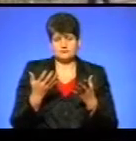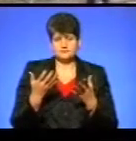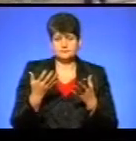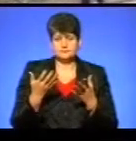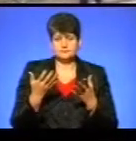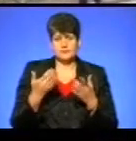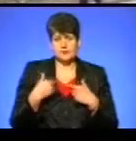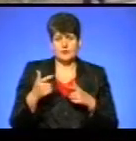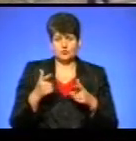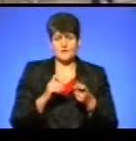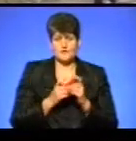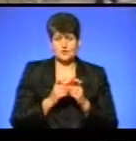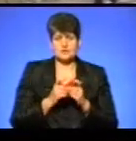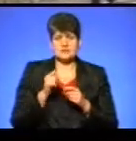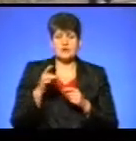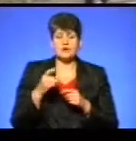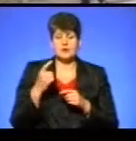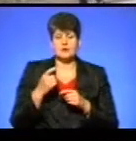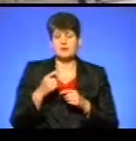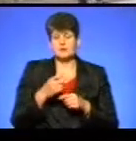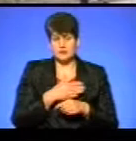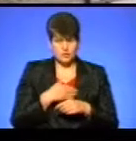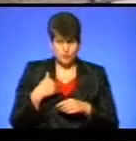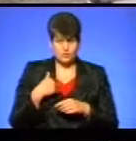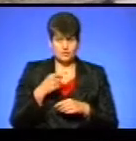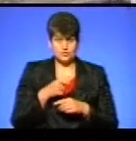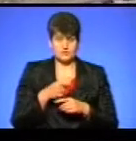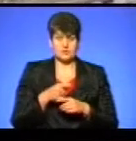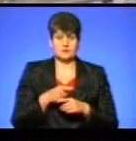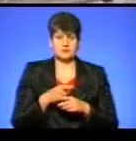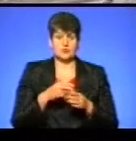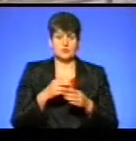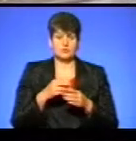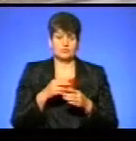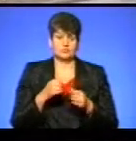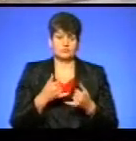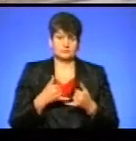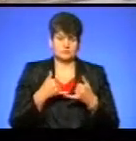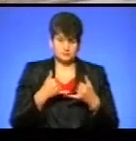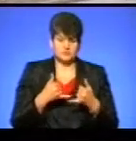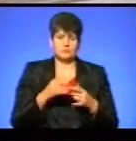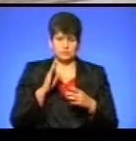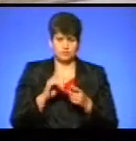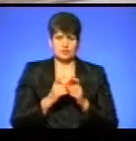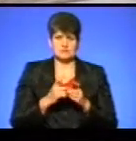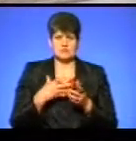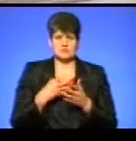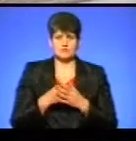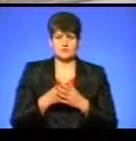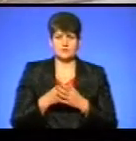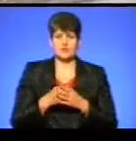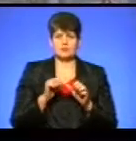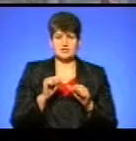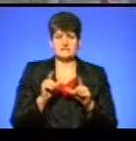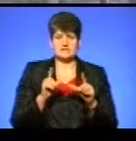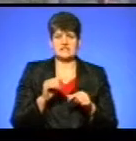ну, тобто я готова боротися. Раз вони не хочуть йти на вступки, ми готові боротися так само за свої права. І за можливість їздити все-таки за 5 гривень,